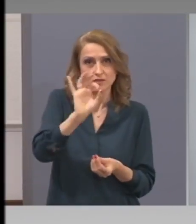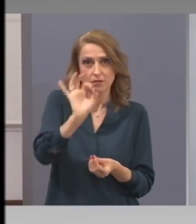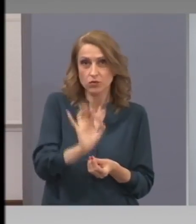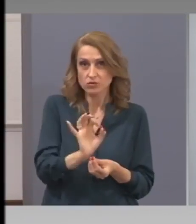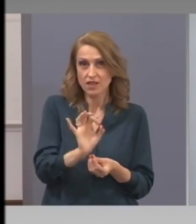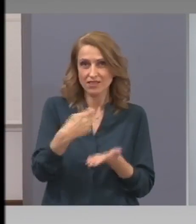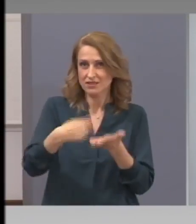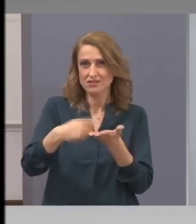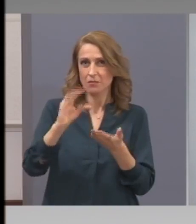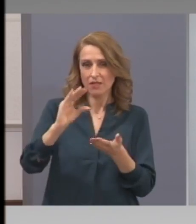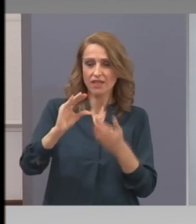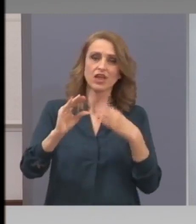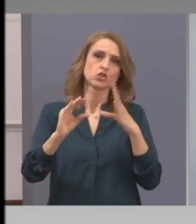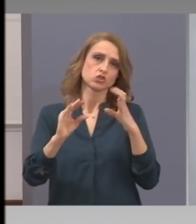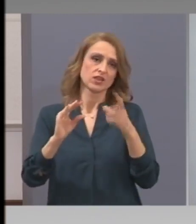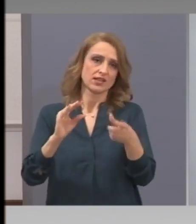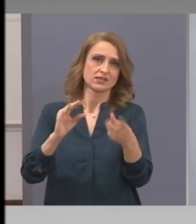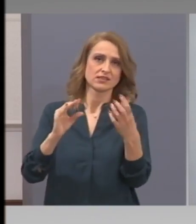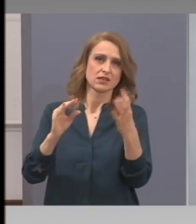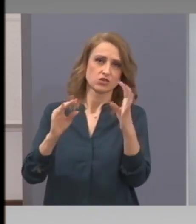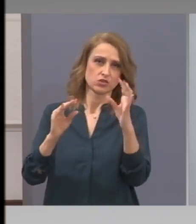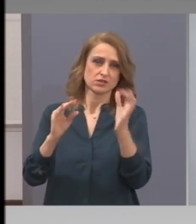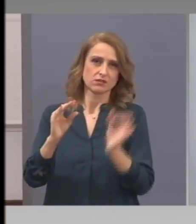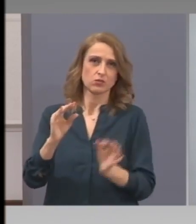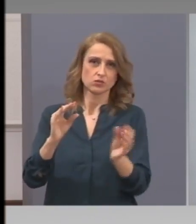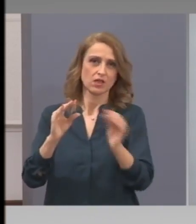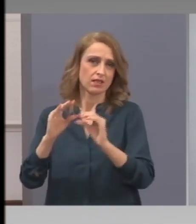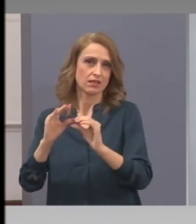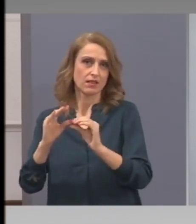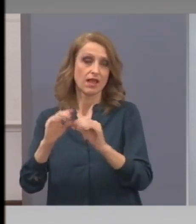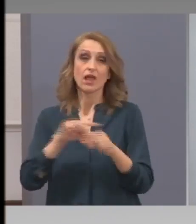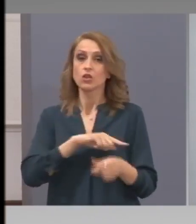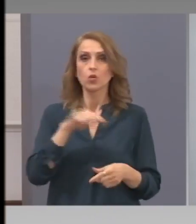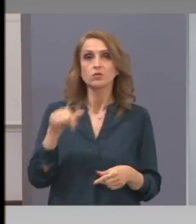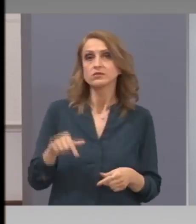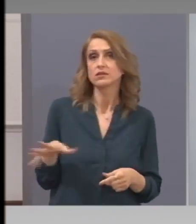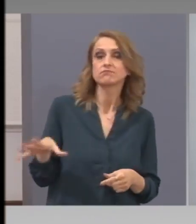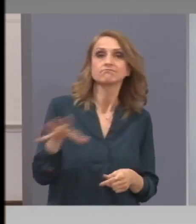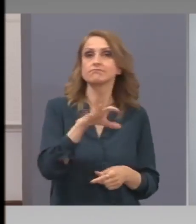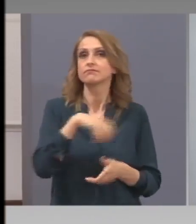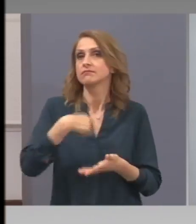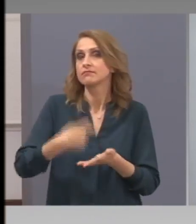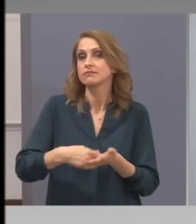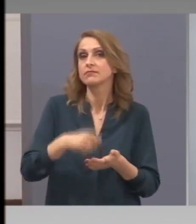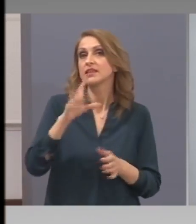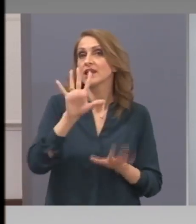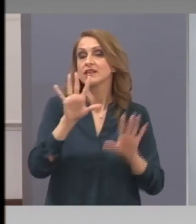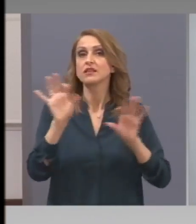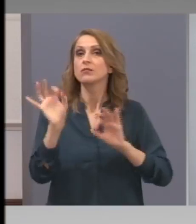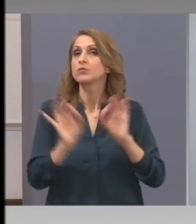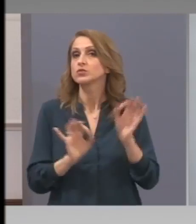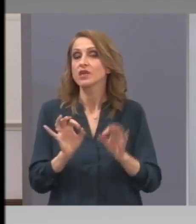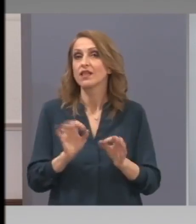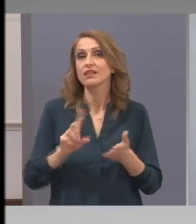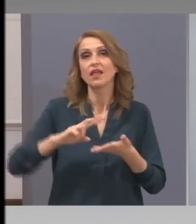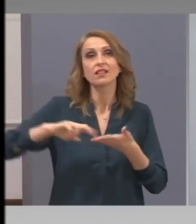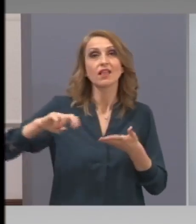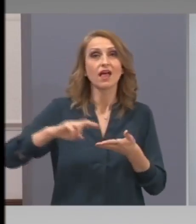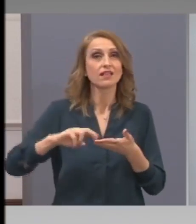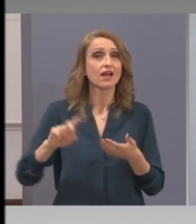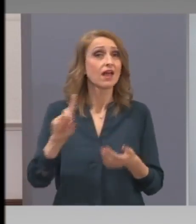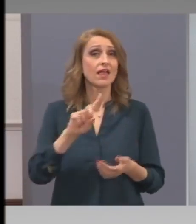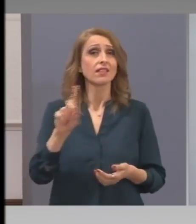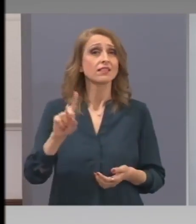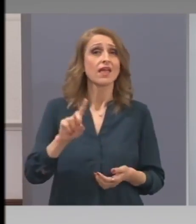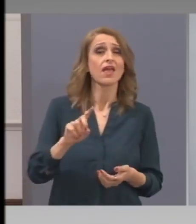Защото до сега всички са плащали 10% данат. Не 50 или 60% както в Германия и